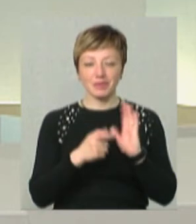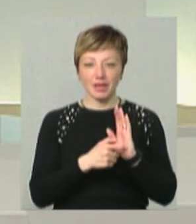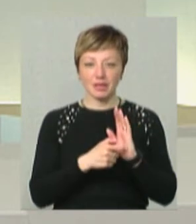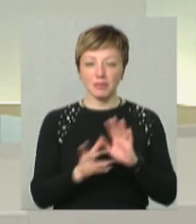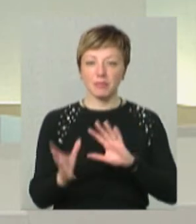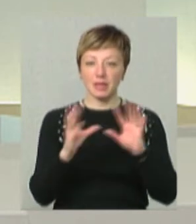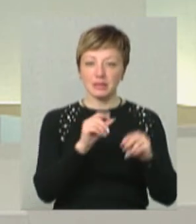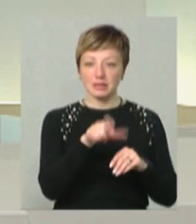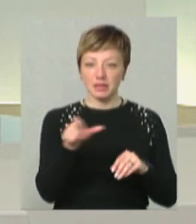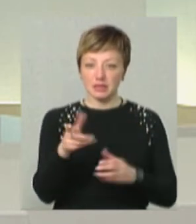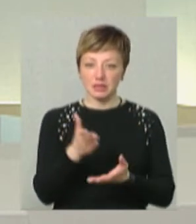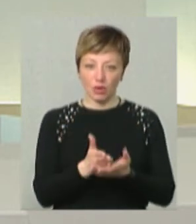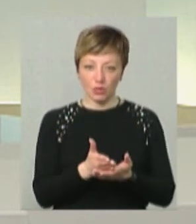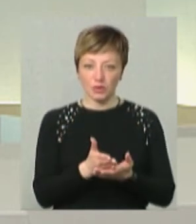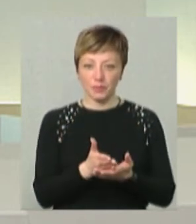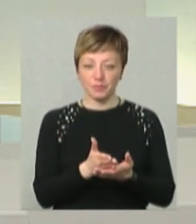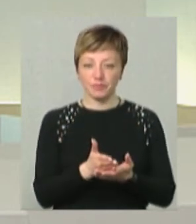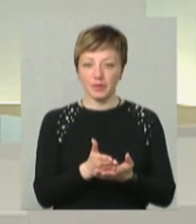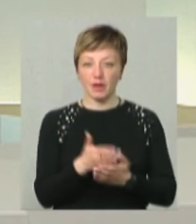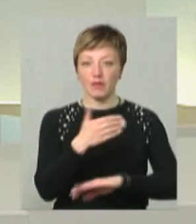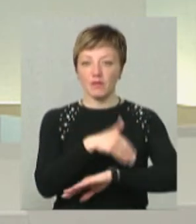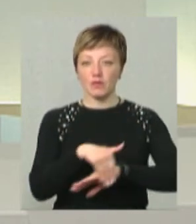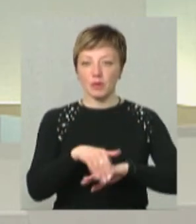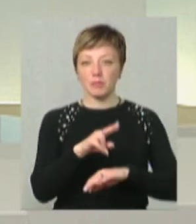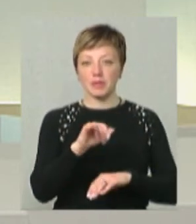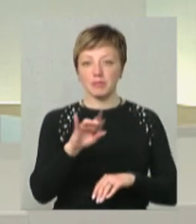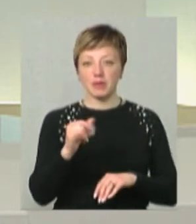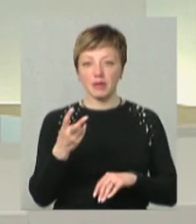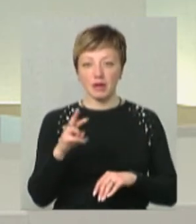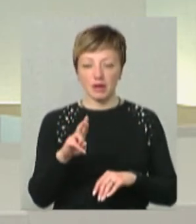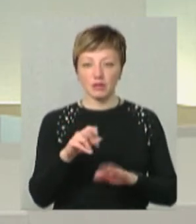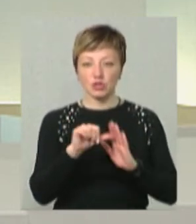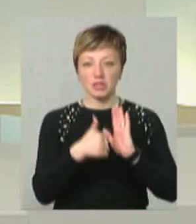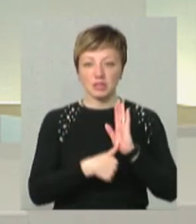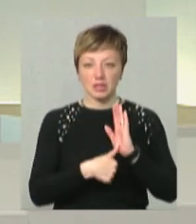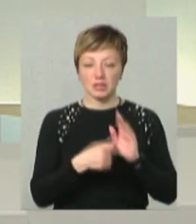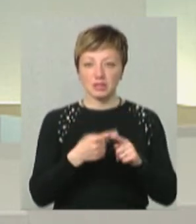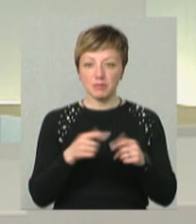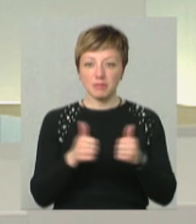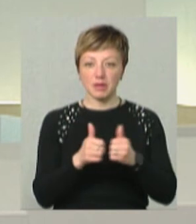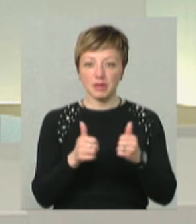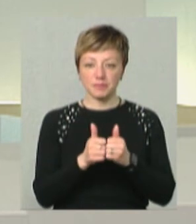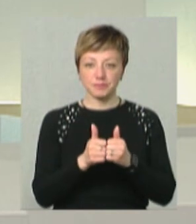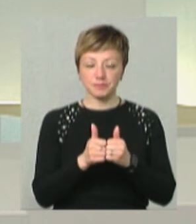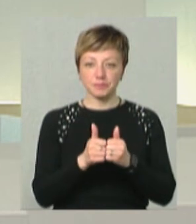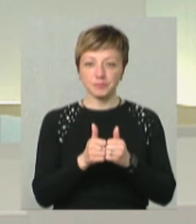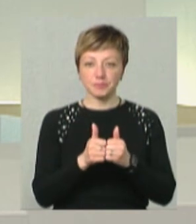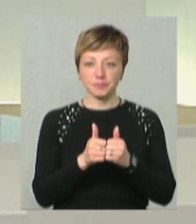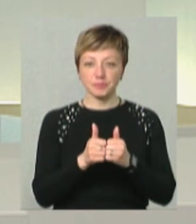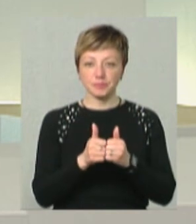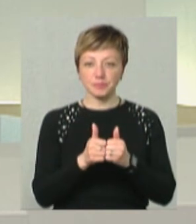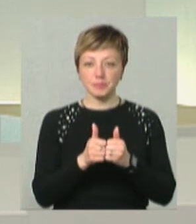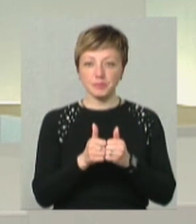переселенці знаходяться. Це героїв Проскурівського підпільня 16, це недалеко від… Оця